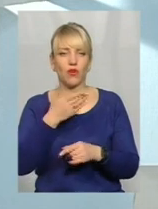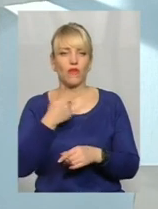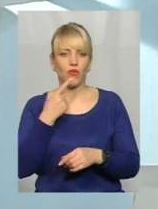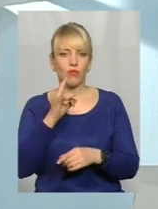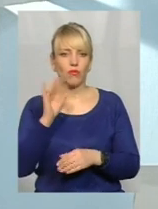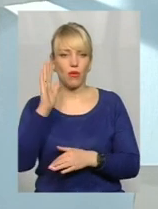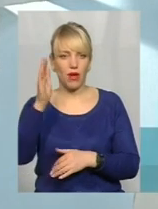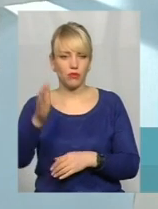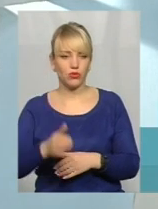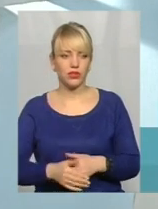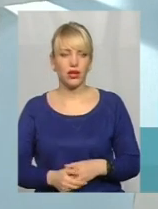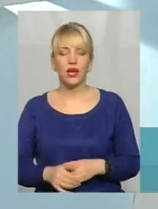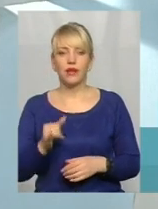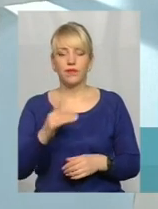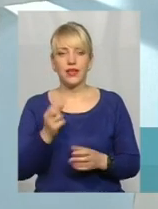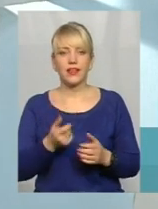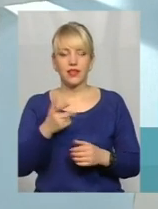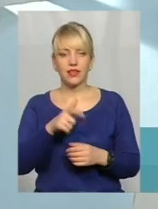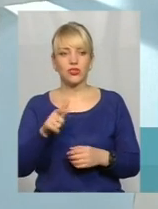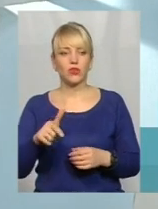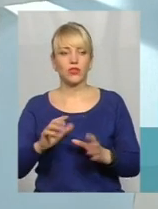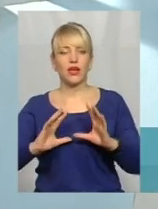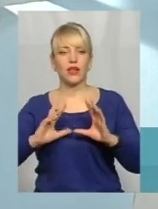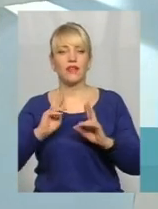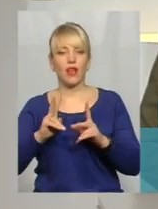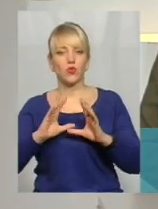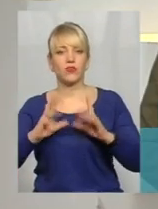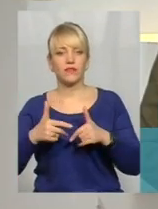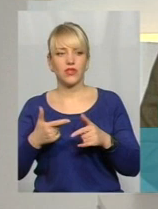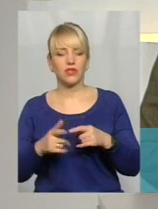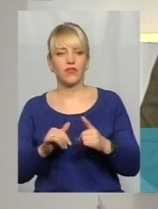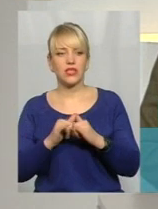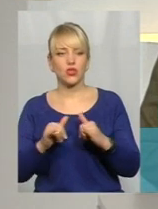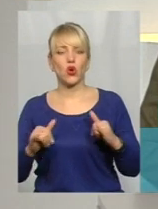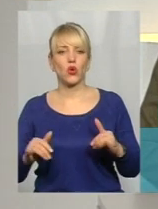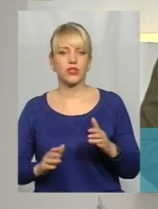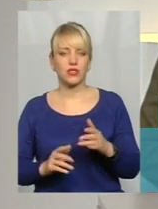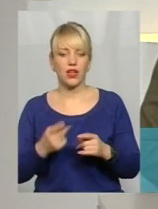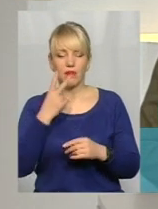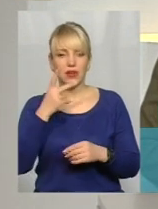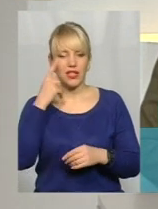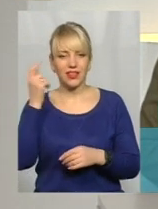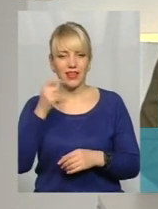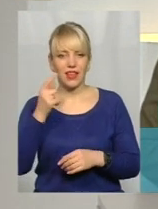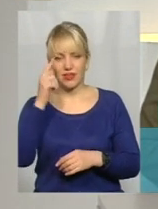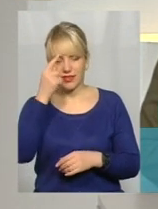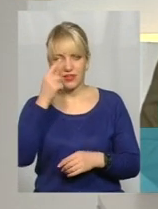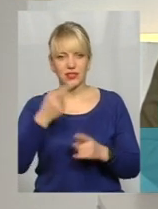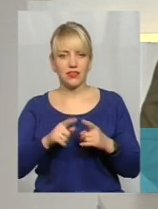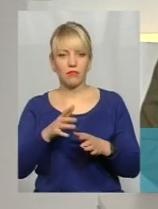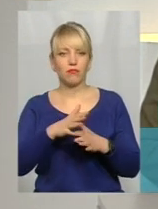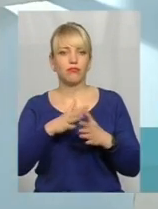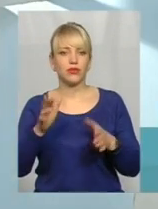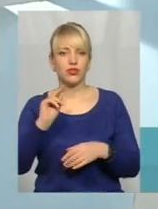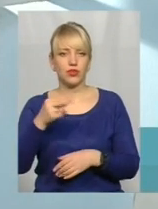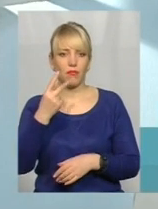І кількість людей в світі, вона дуже розростає. Ми бачимо, там, Китай, Індія, це вже перейшло за мільярди, так,